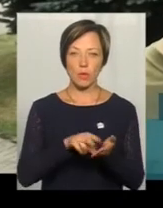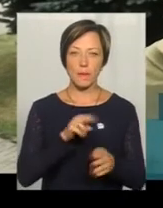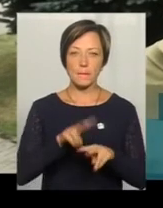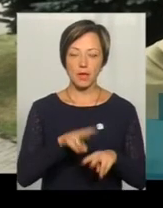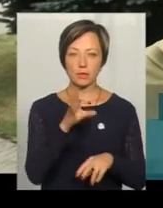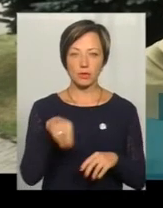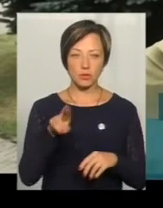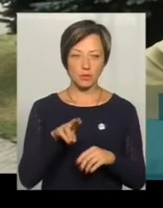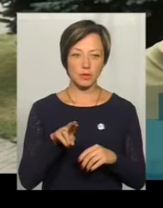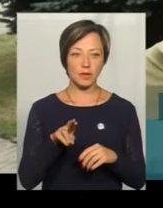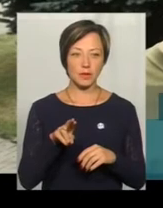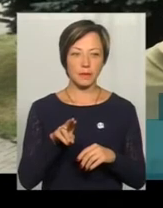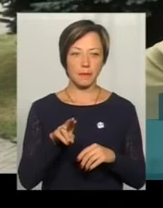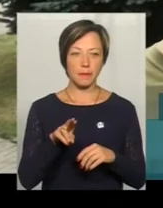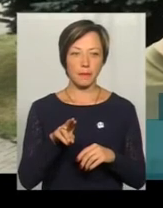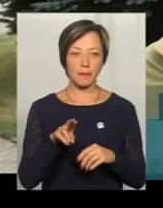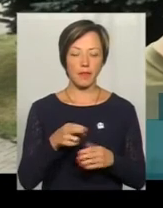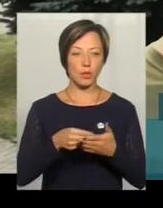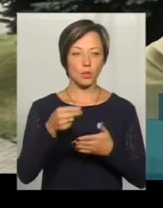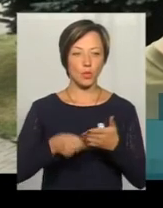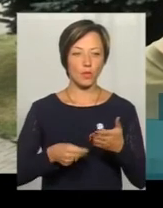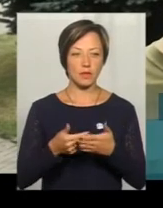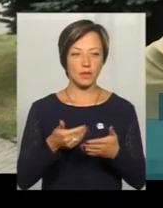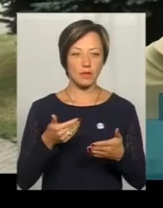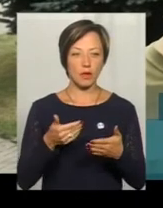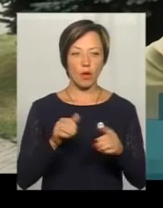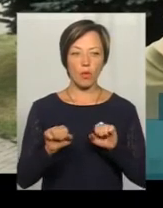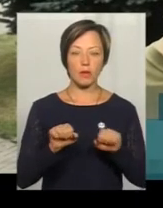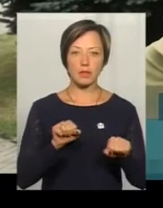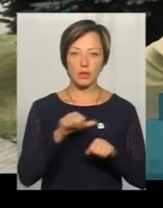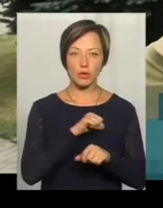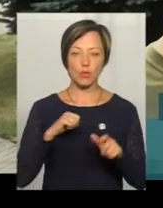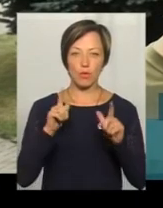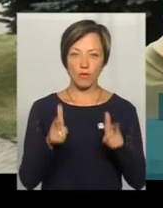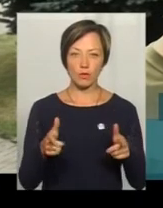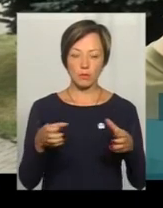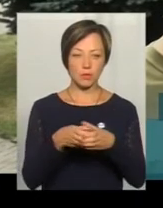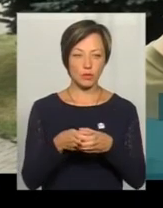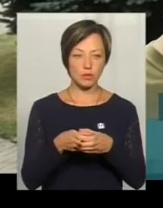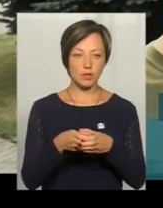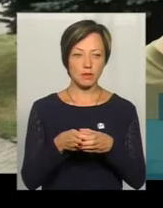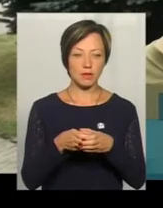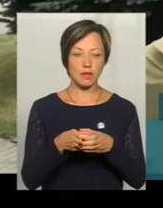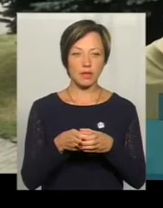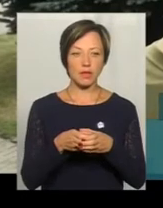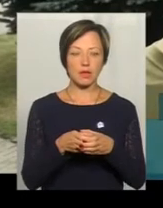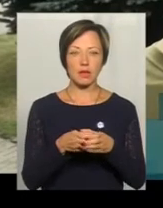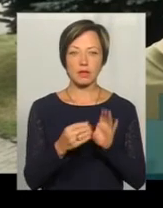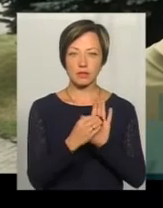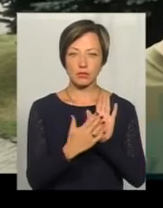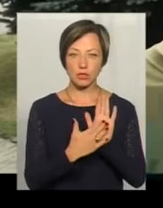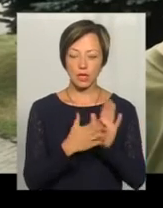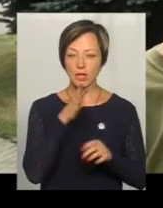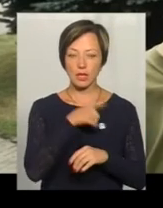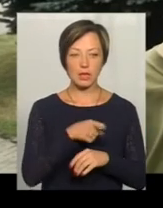ідентифікаційний, далі йдуть довідки від командирів добровольчих підрозділів, в яких зазначається